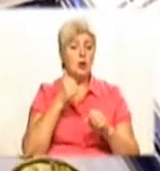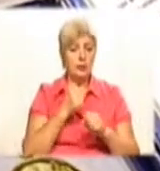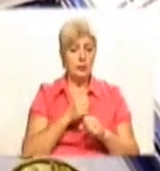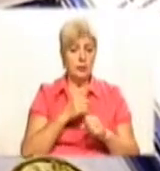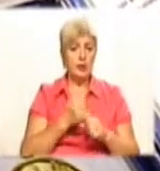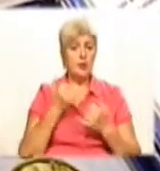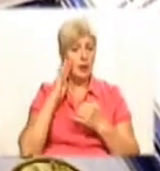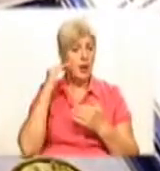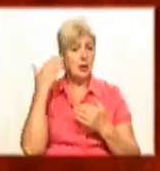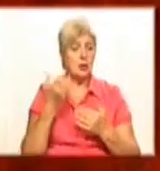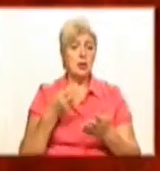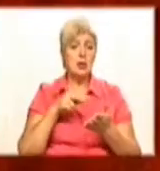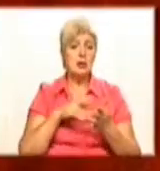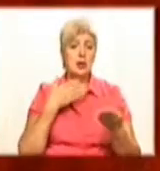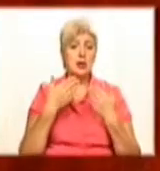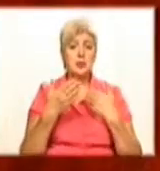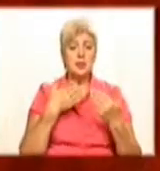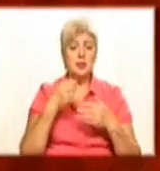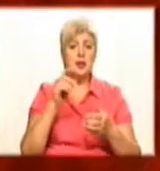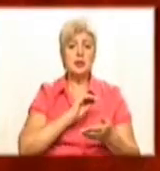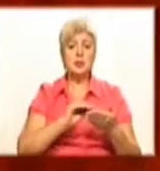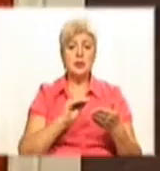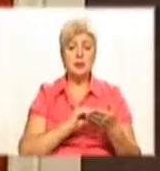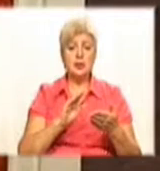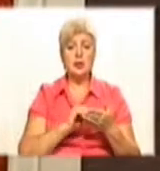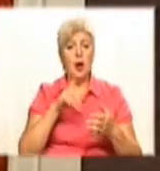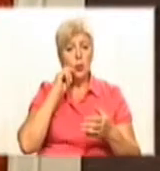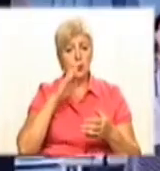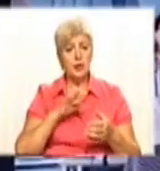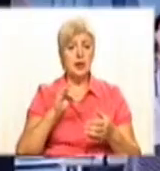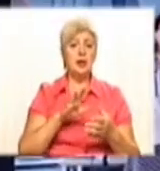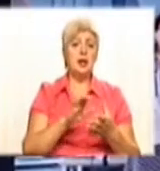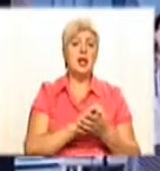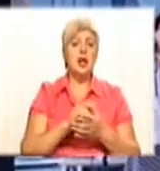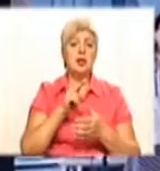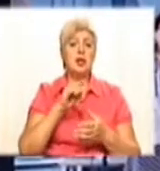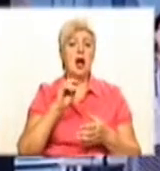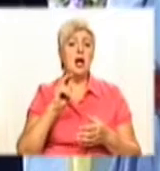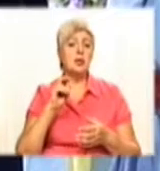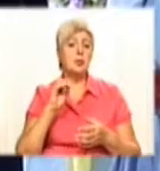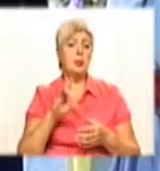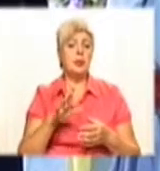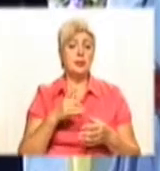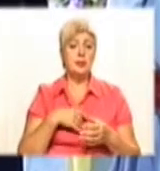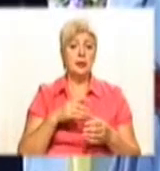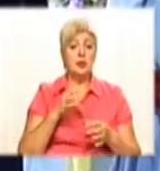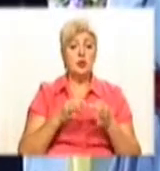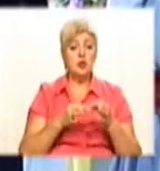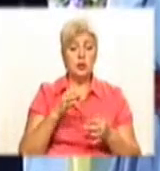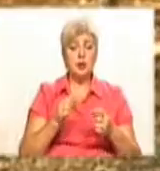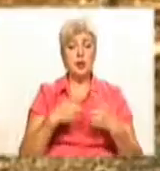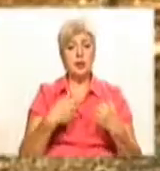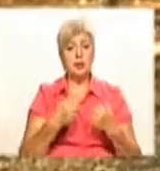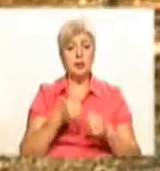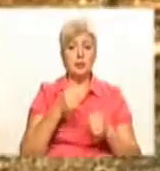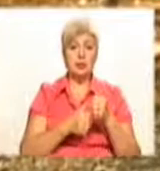зазначив автор, стало спілкування з письменниками України та діаспор. Як зазначили члени журі і організатори конкурсу,